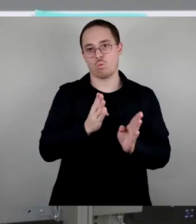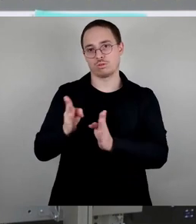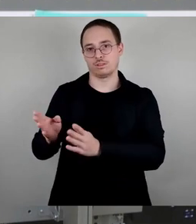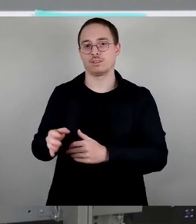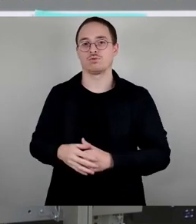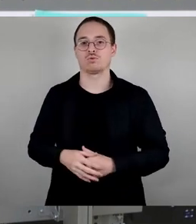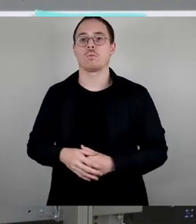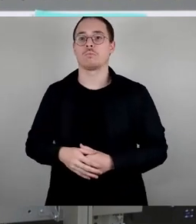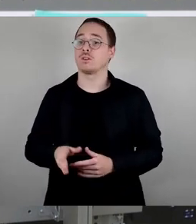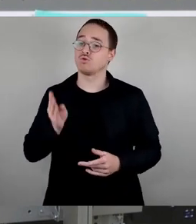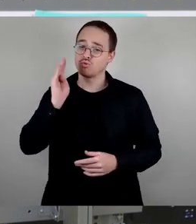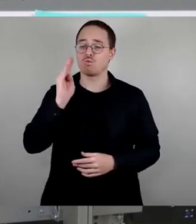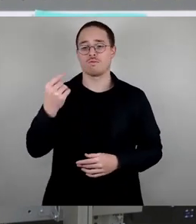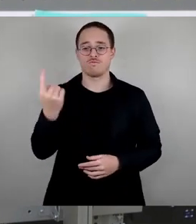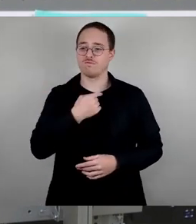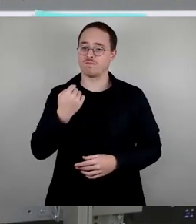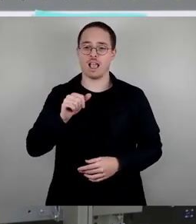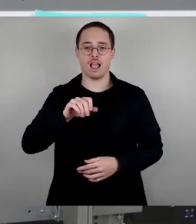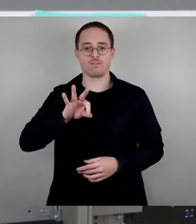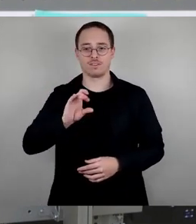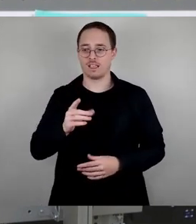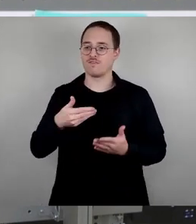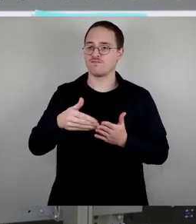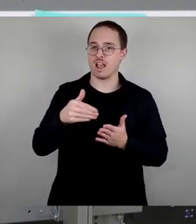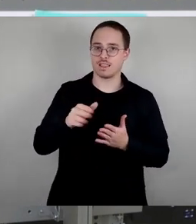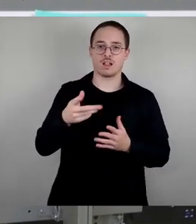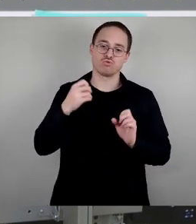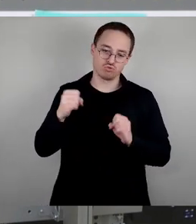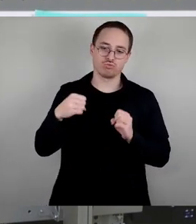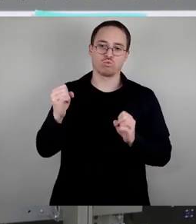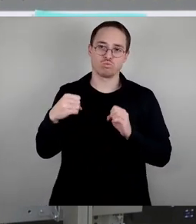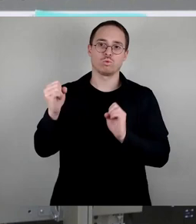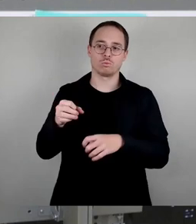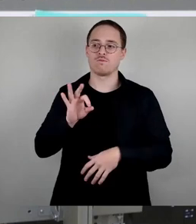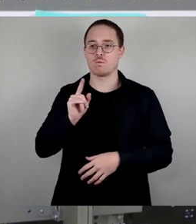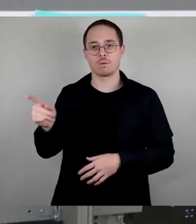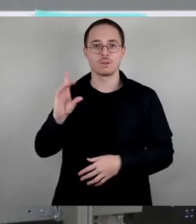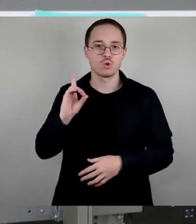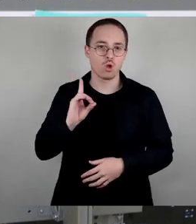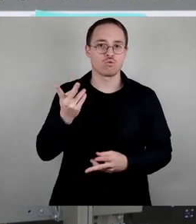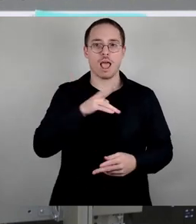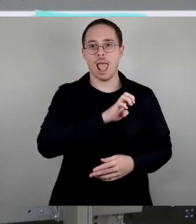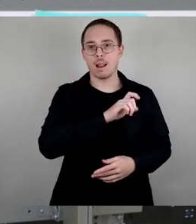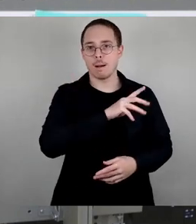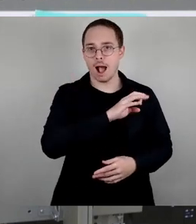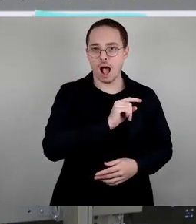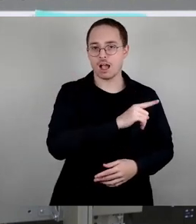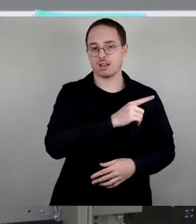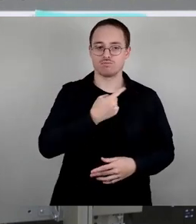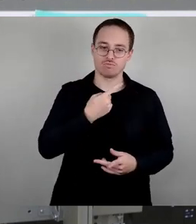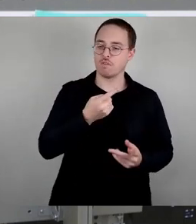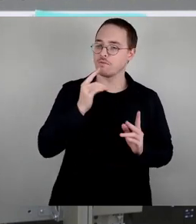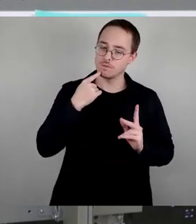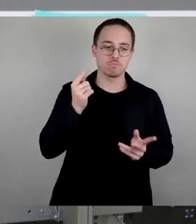Dolchensturm, egal von welcher Partei der Antrag kommt, da dies gelebte Demokratie und Sachpolitik ist.